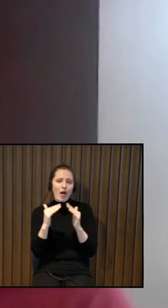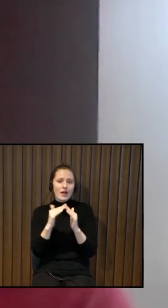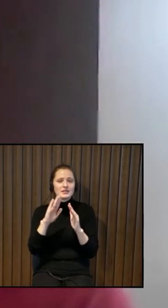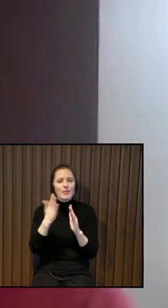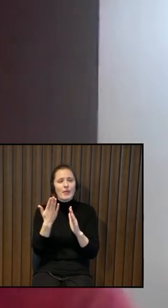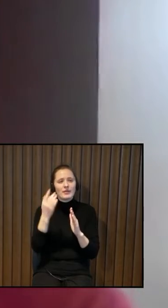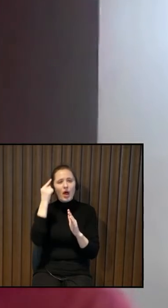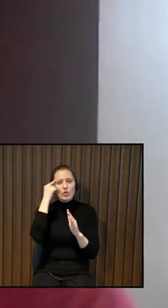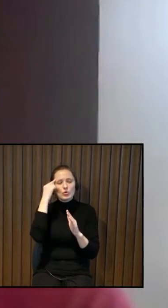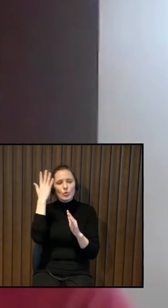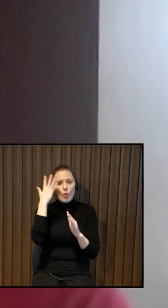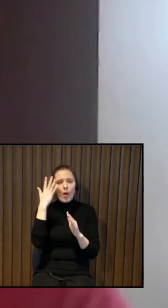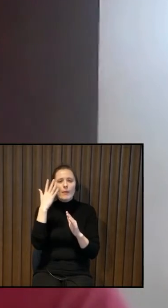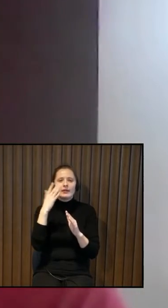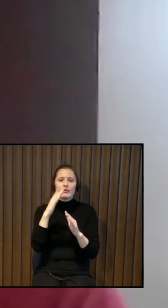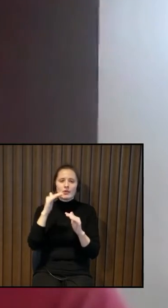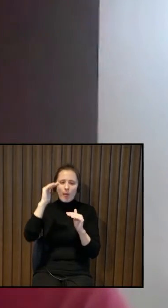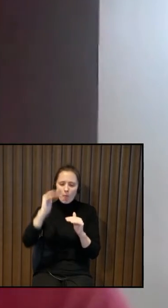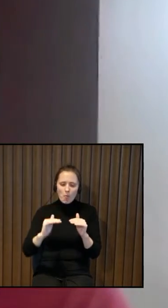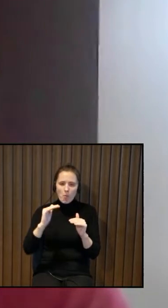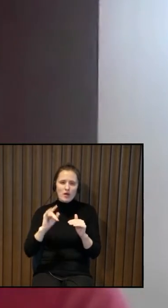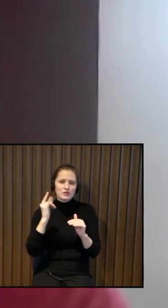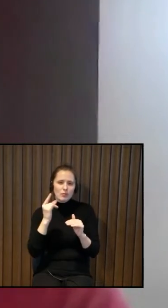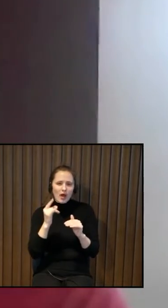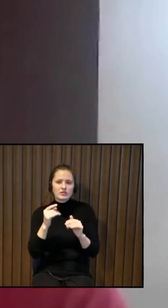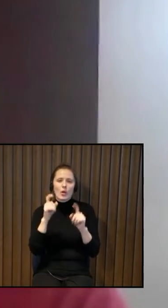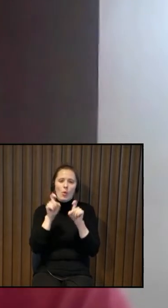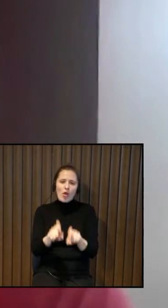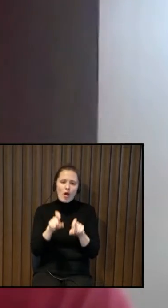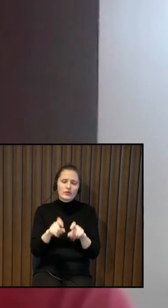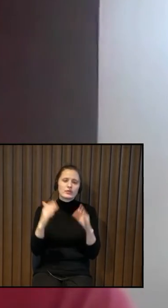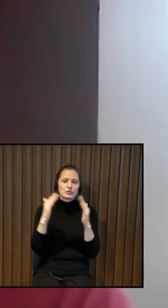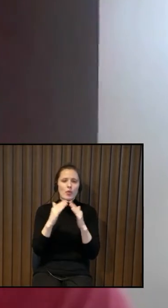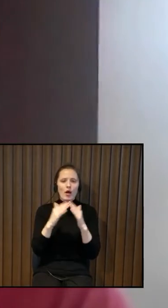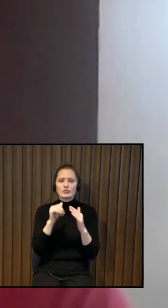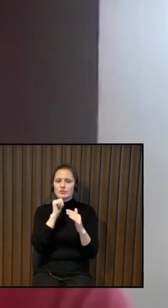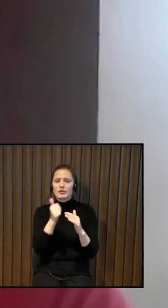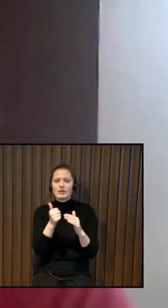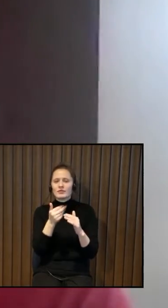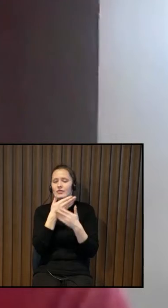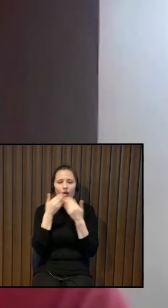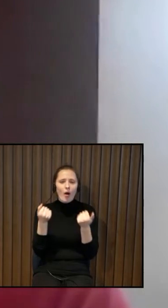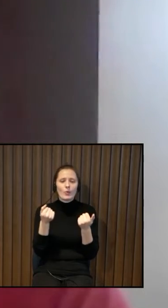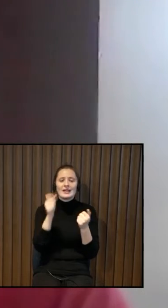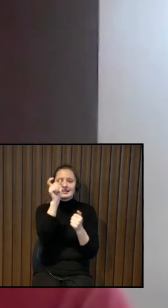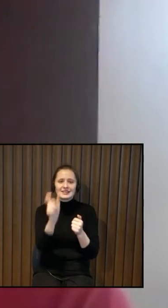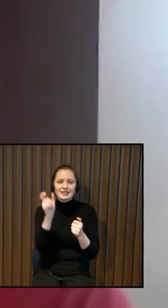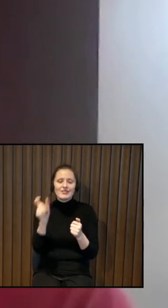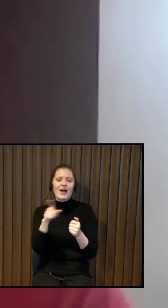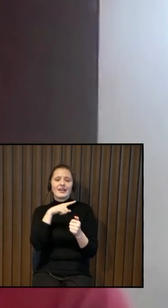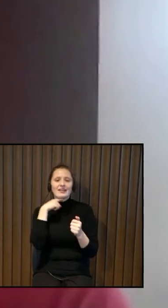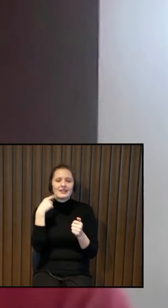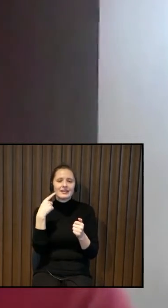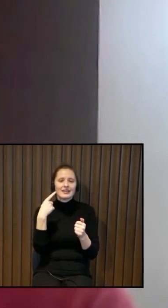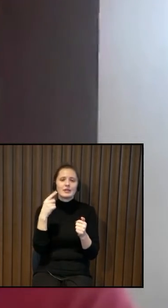tā ideoloģija, kamēr tev ir maz bērns, tu sēdi mājās un nekur tev nav jāiet, nu, vairs nepastāv. Un cilvēki grib iet mājās,